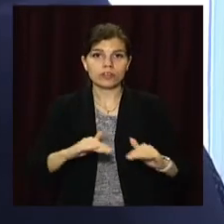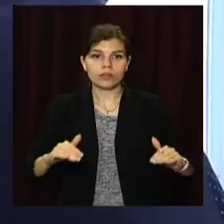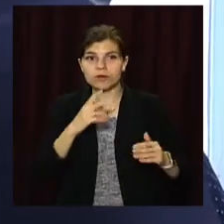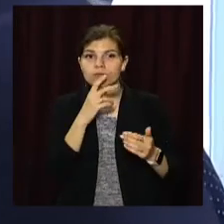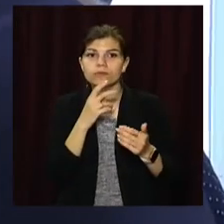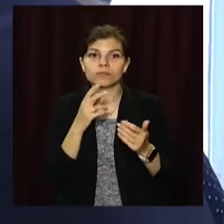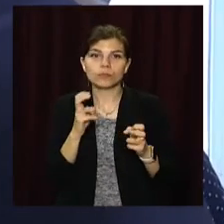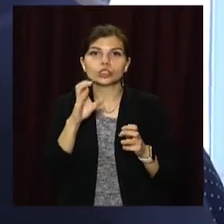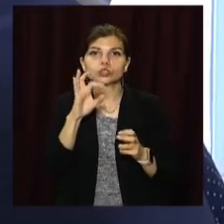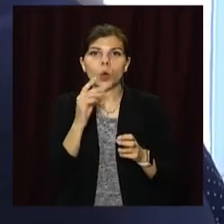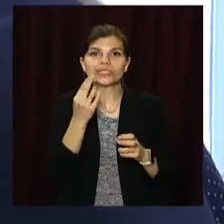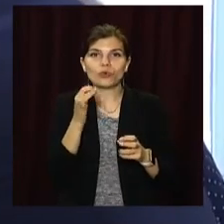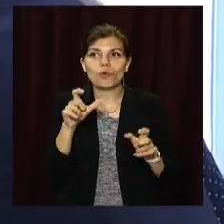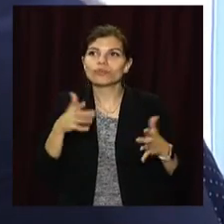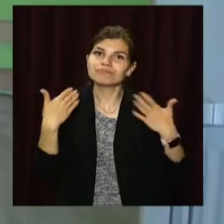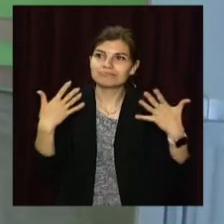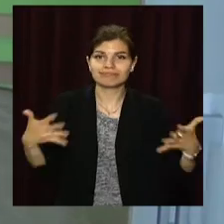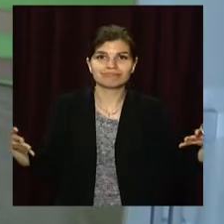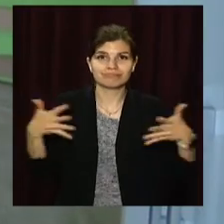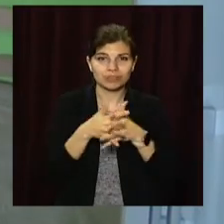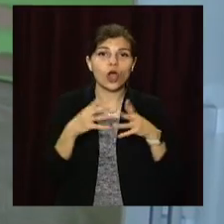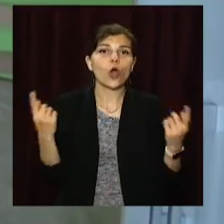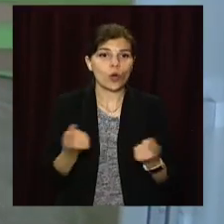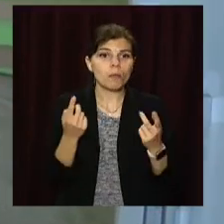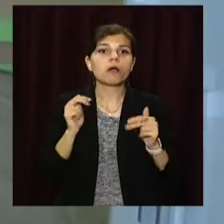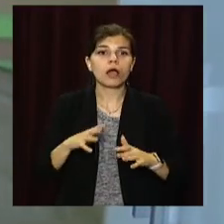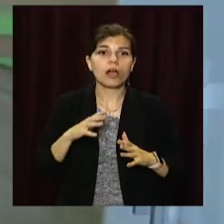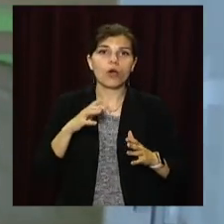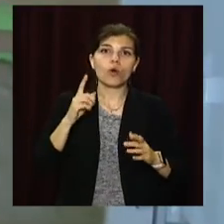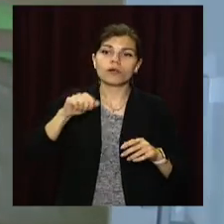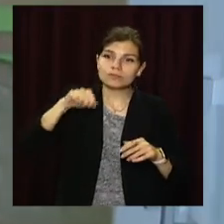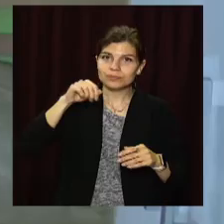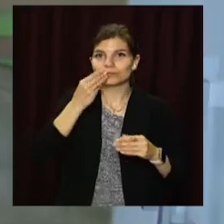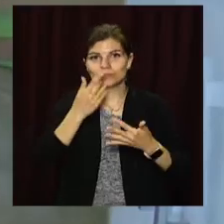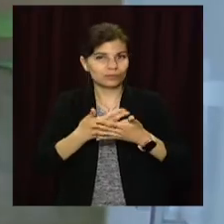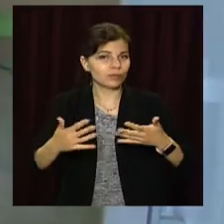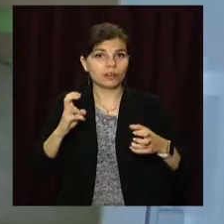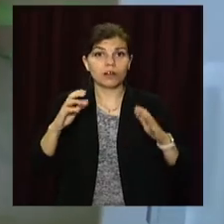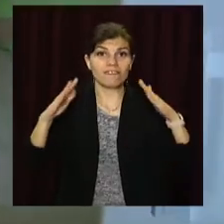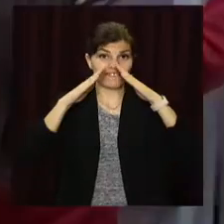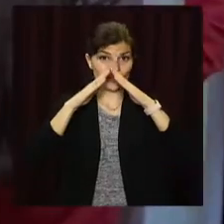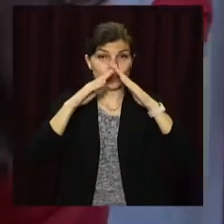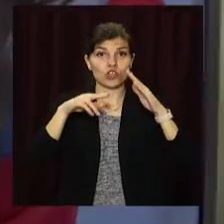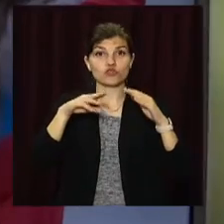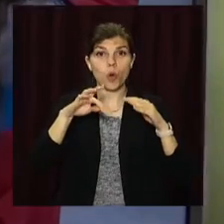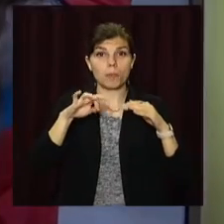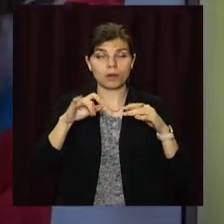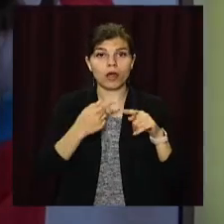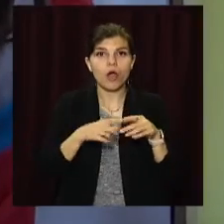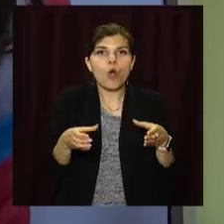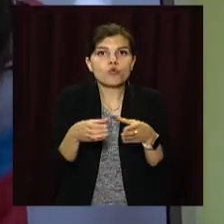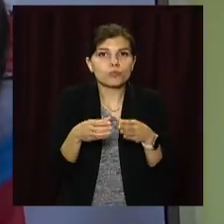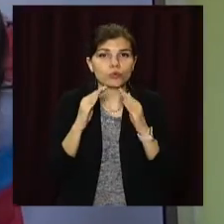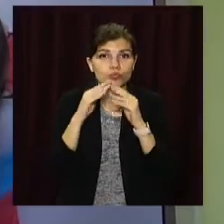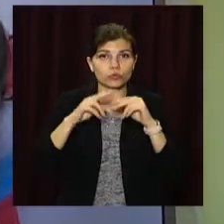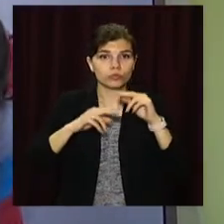адаптуватися в соціумі та навчати їх звичним побутовим справам. «Фортеця добра» – це один з малих групових будинків, що